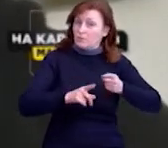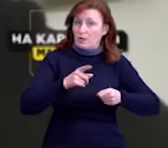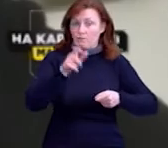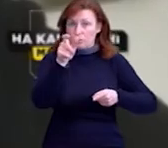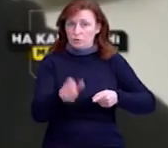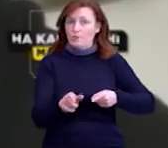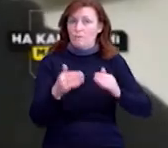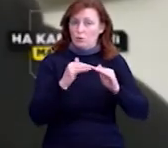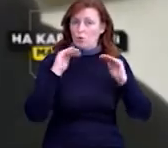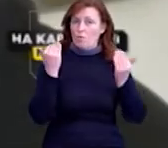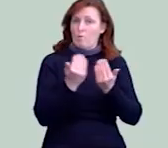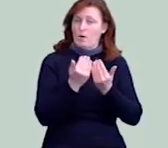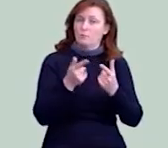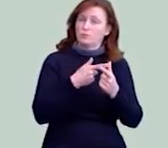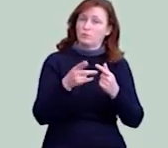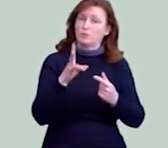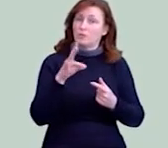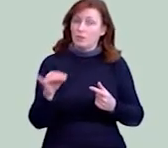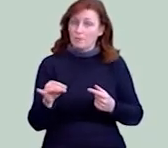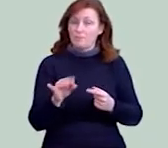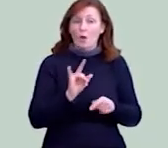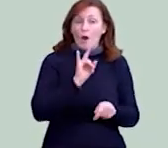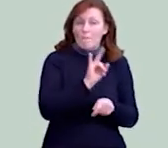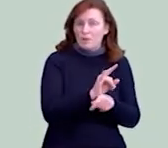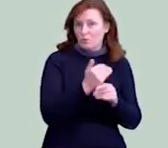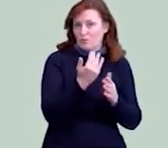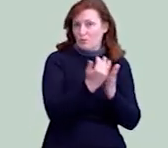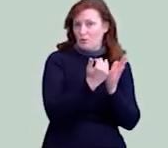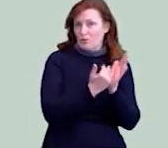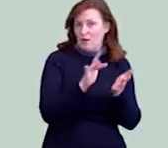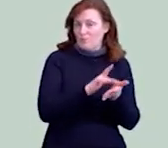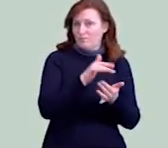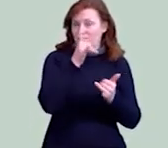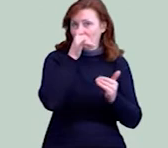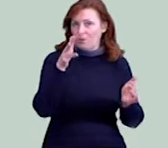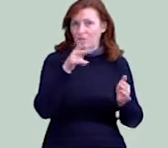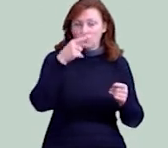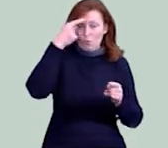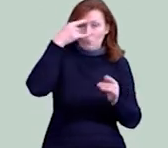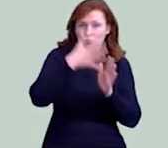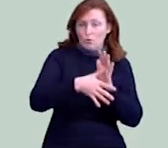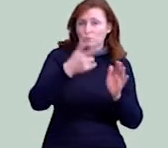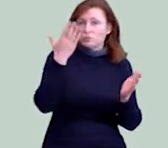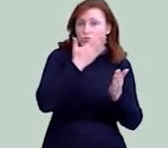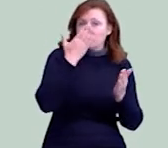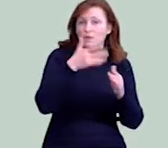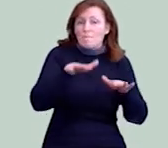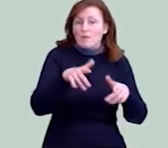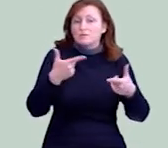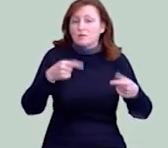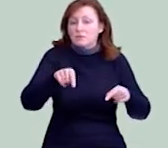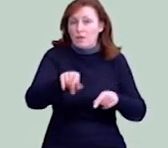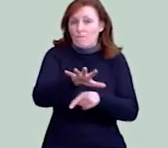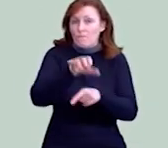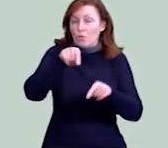дотримується процесу самоізоляції чи ні. Обманути програму не вдасться. Вона вміє щитувати геолокацію і зазначить місце, звідки надіслано